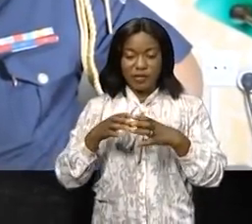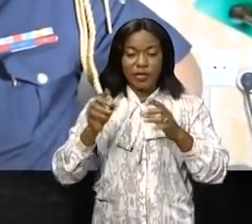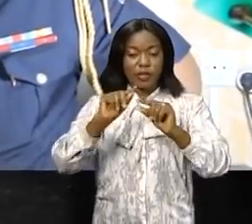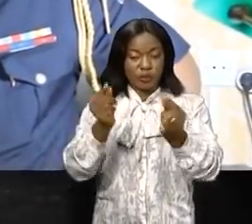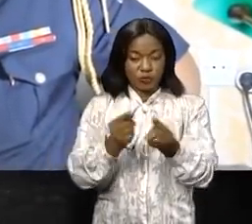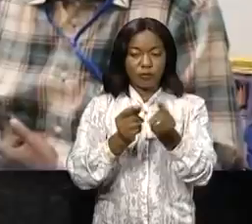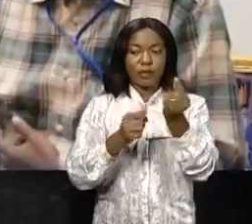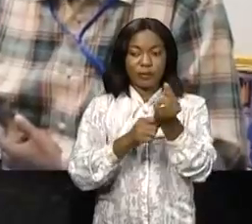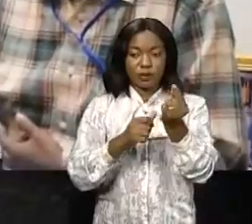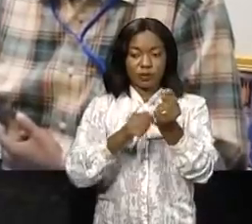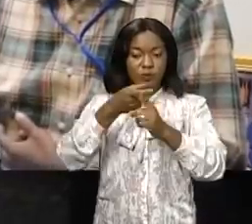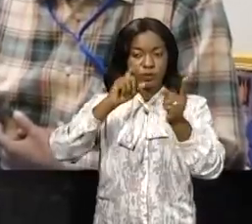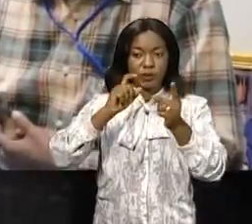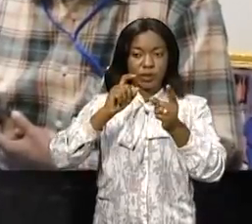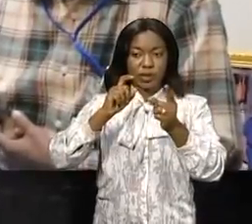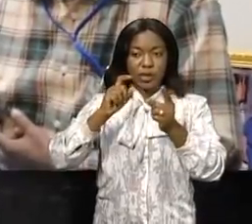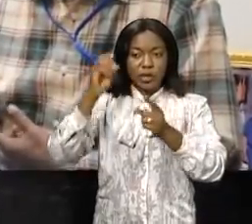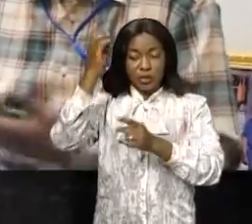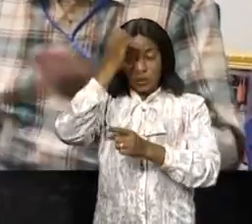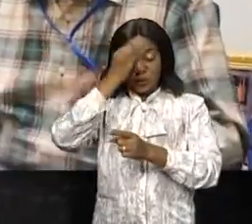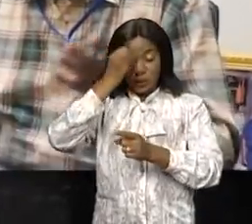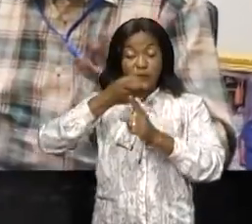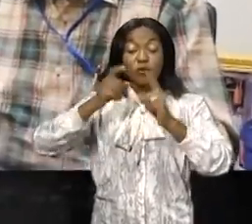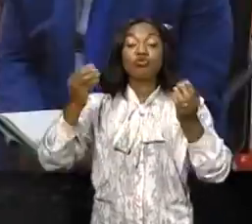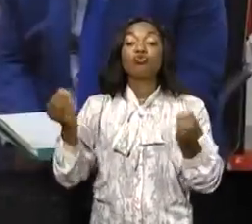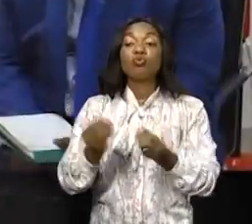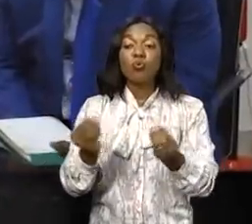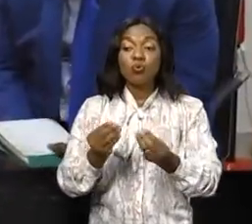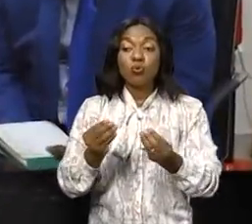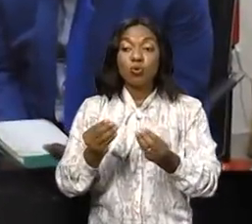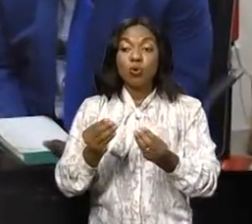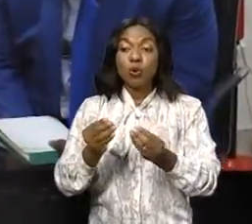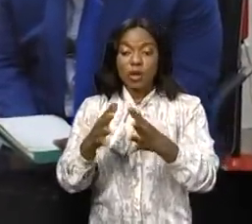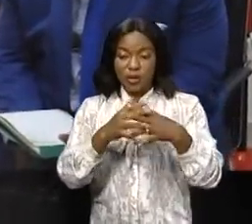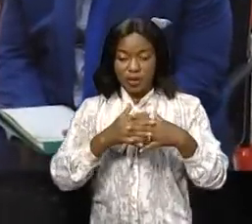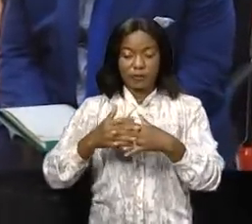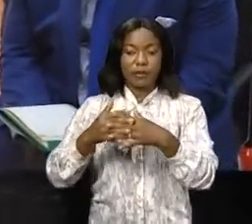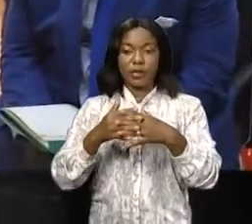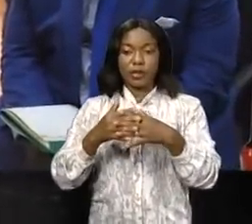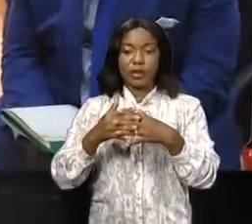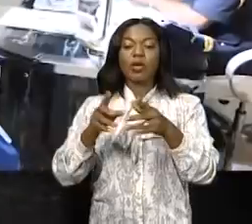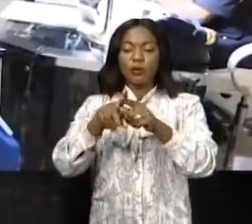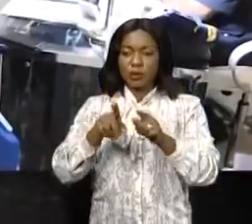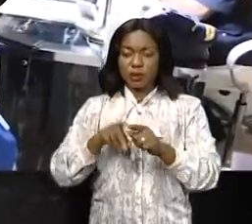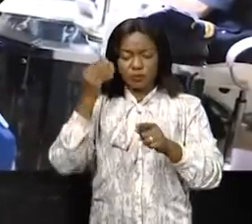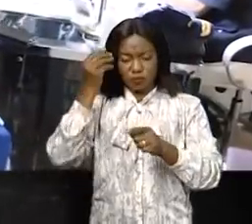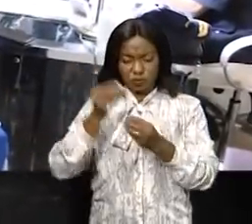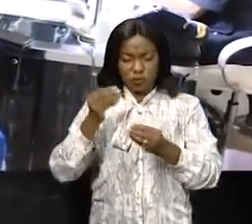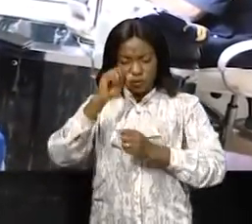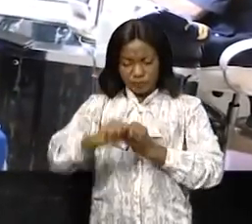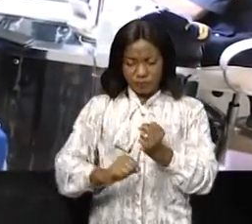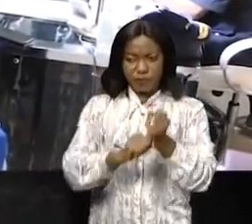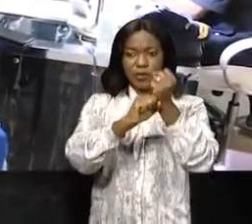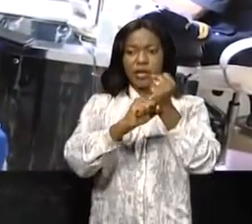délégation des Nations Unies venue de New York objectif évaluer l'appui de la police Monesco à la police nationale